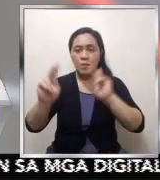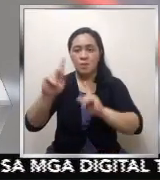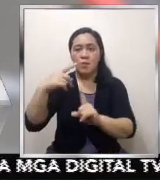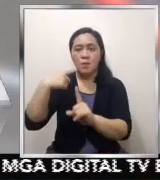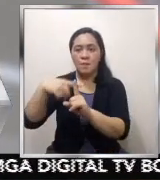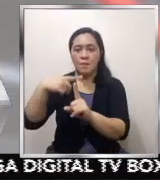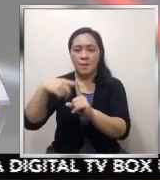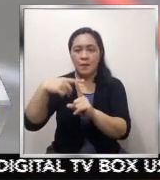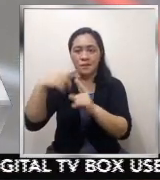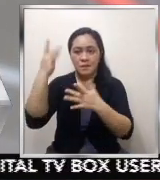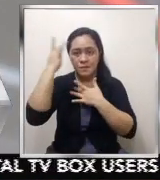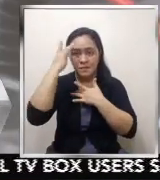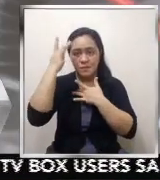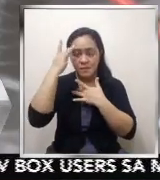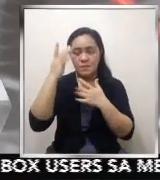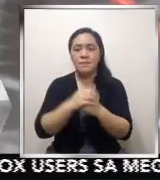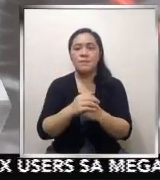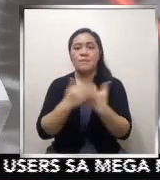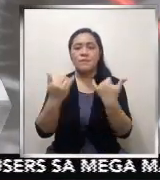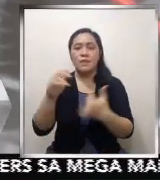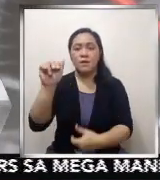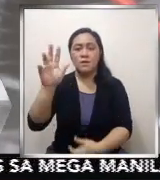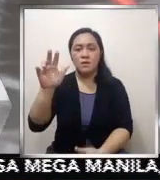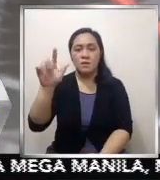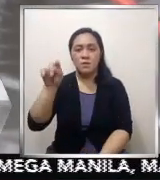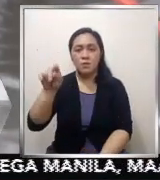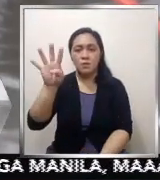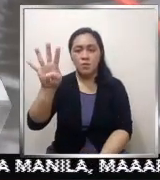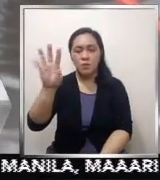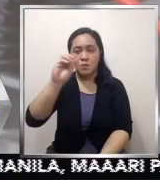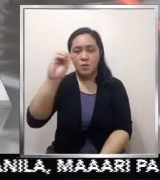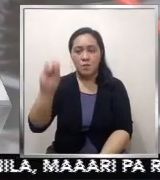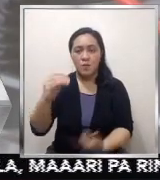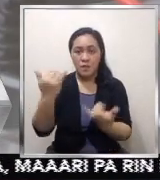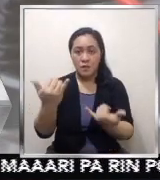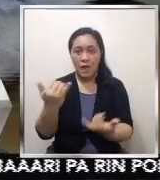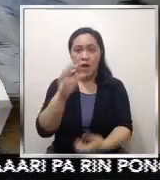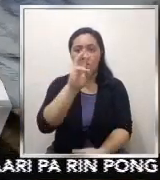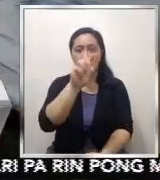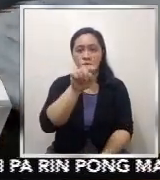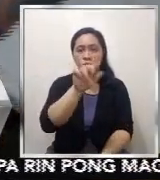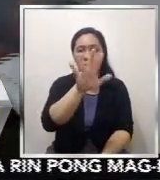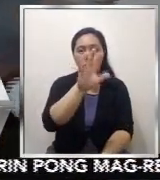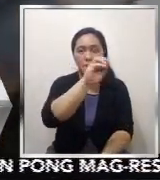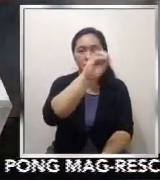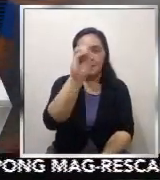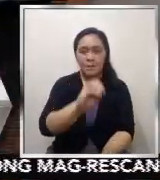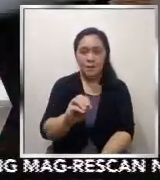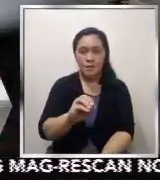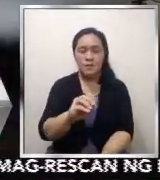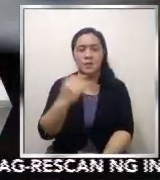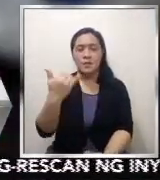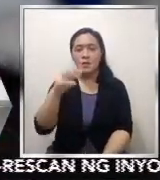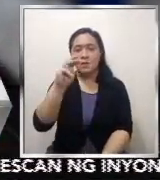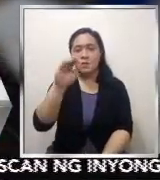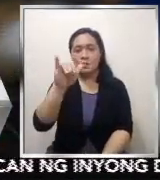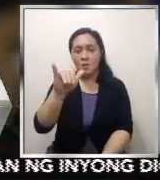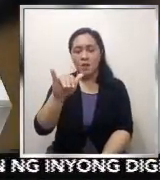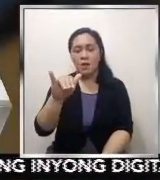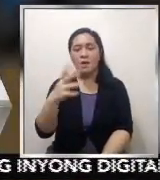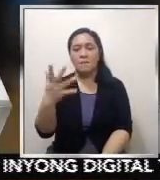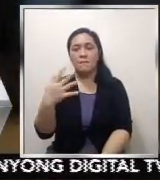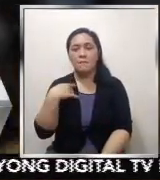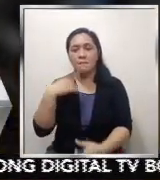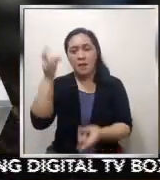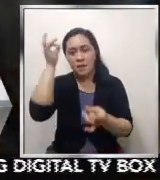13.4% noong Abril, 6.5% na lamang ang nagpositibo nitong Mayo. Marami pa rin daw ang critical care facility tulad ng mga